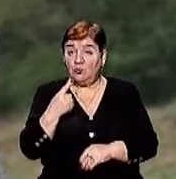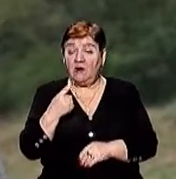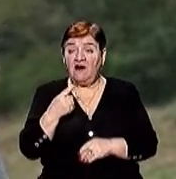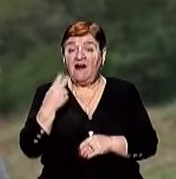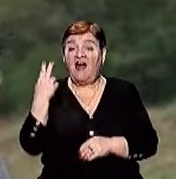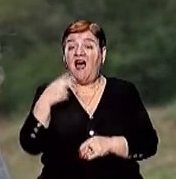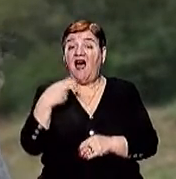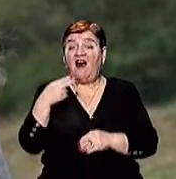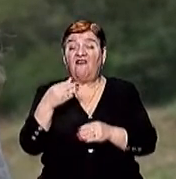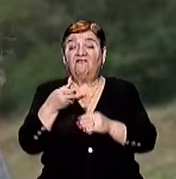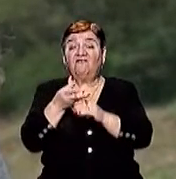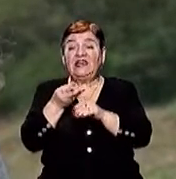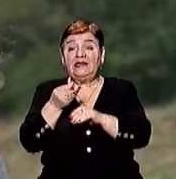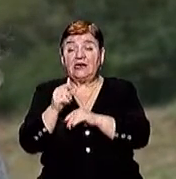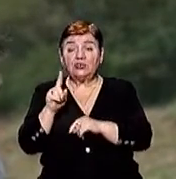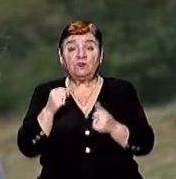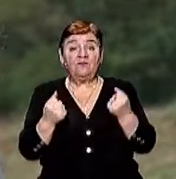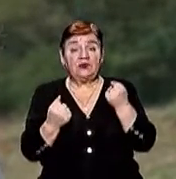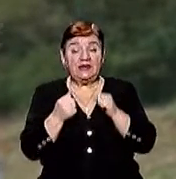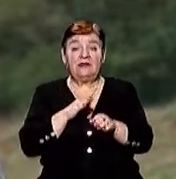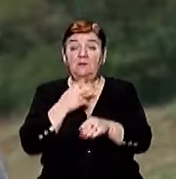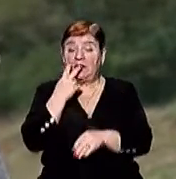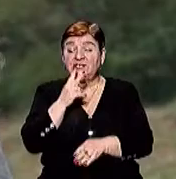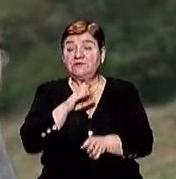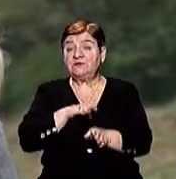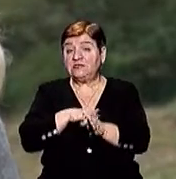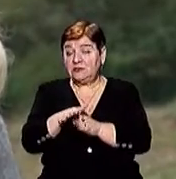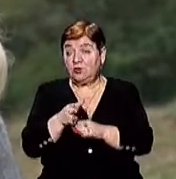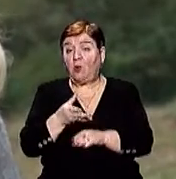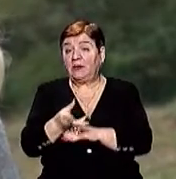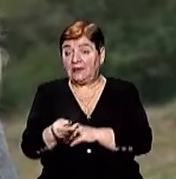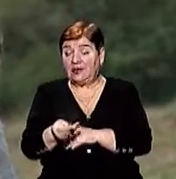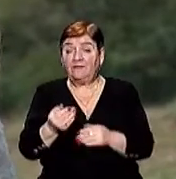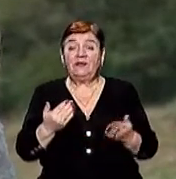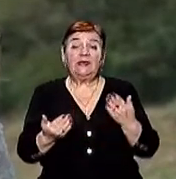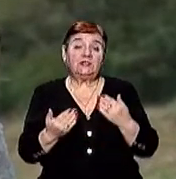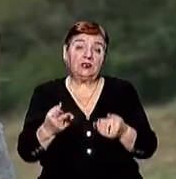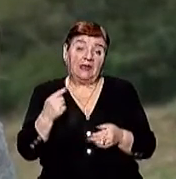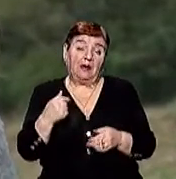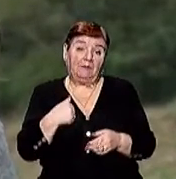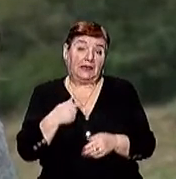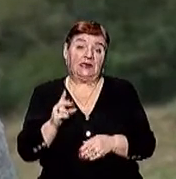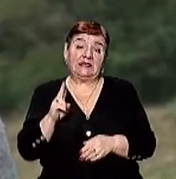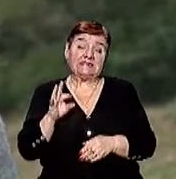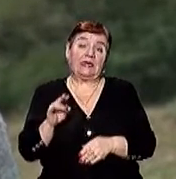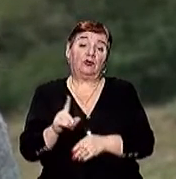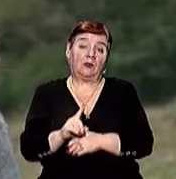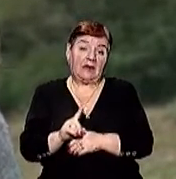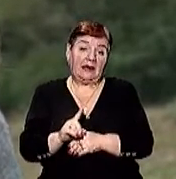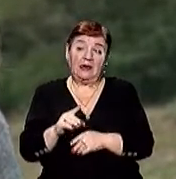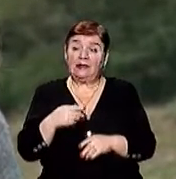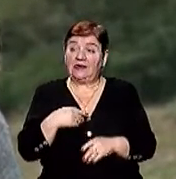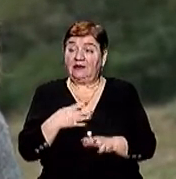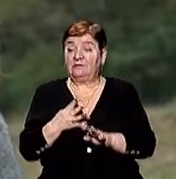вхідних дверей Аби водій бачив, як ви здійснюєте цей процес оплати Як на мене, це нормально, тому що, оскільки вони не